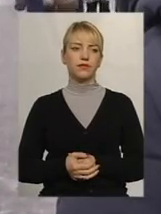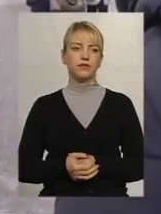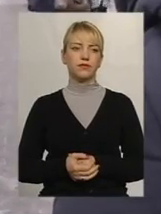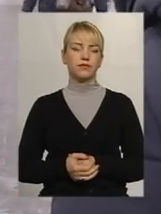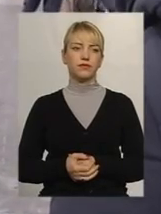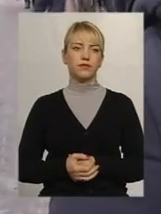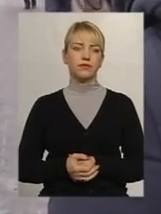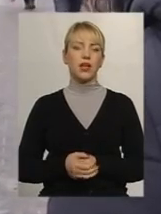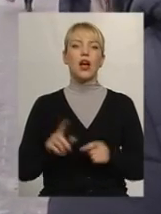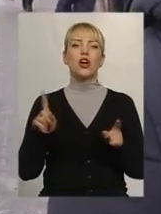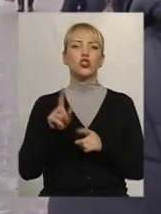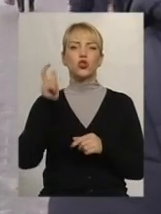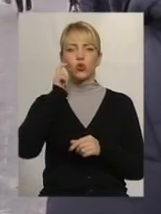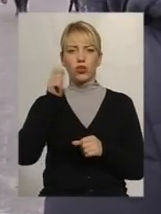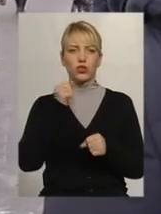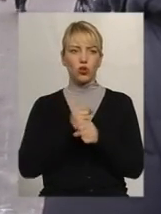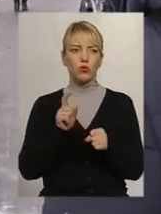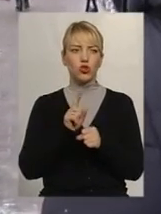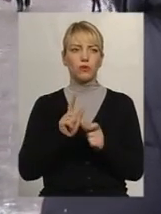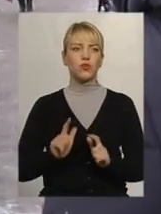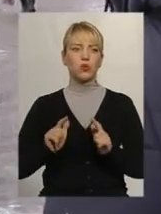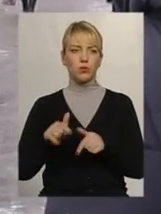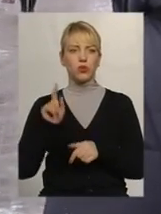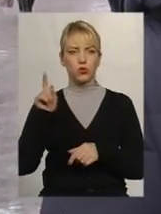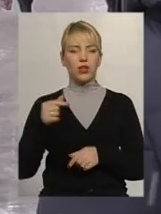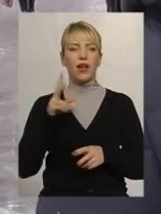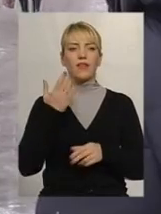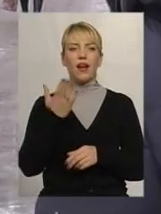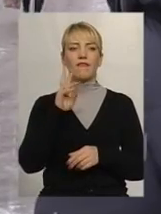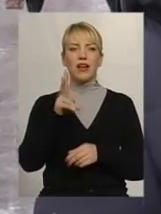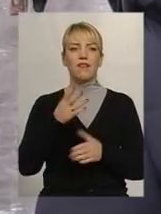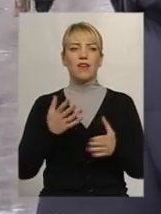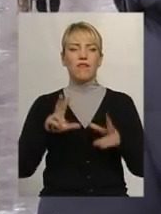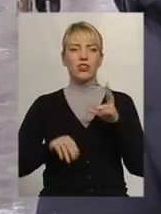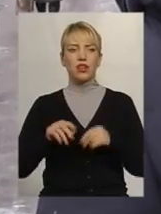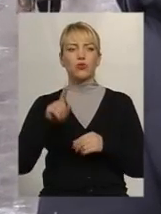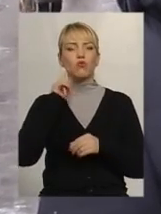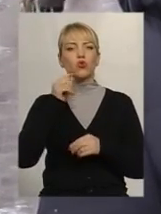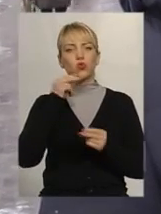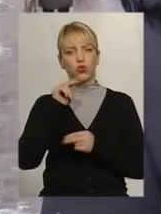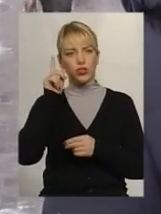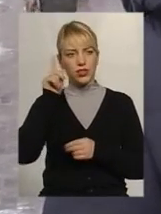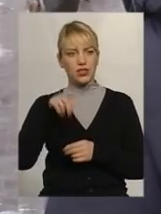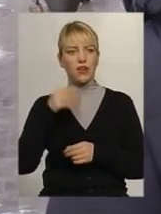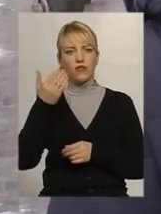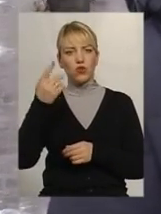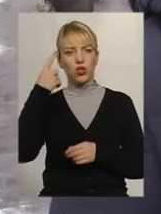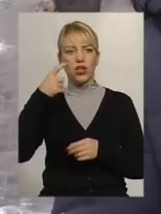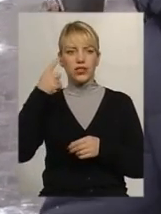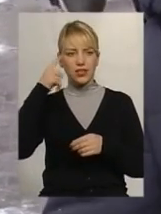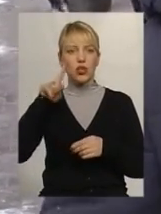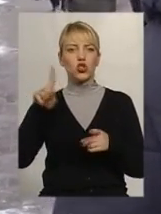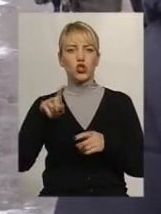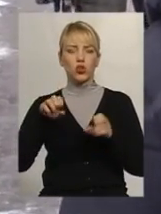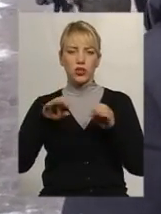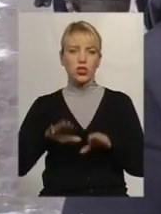А що робить Україна для того, щоб йде вступити? Як Ви вважаєте? Ну, молоді ж ручо знає, вони знають, що рішати, а ми